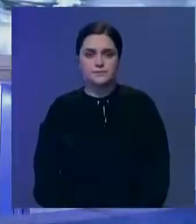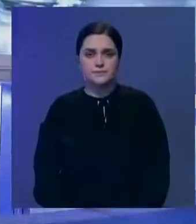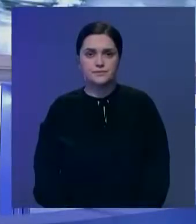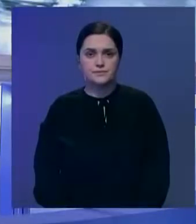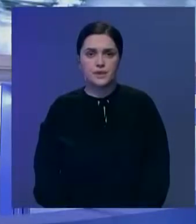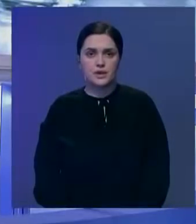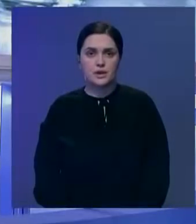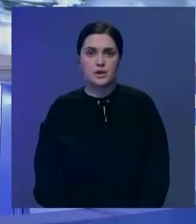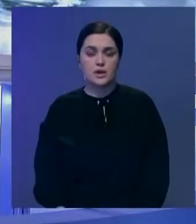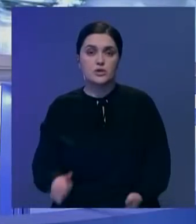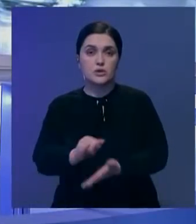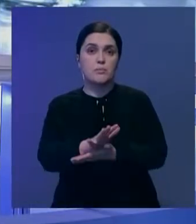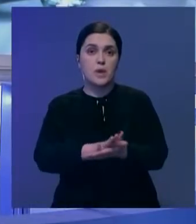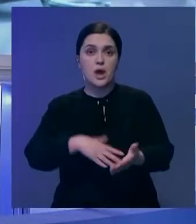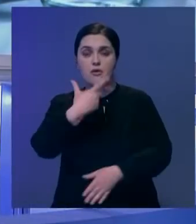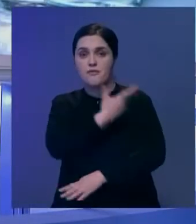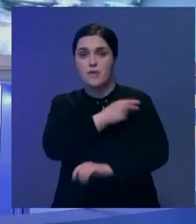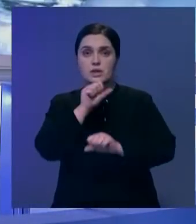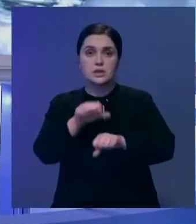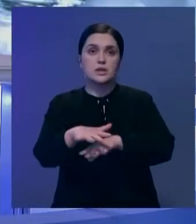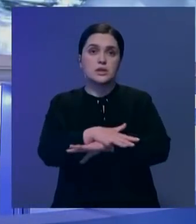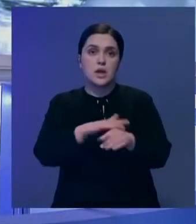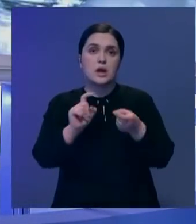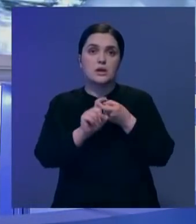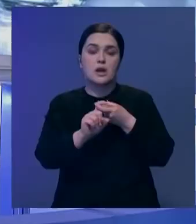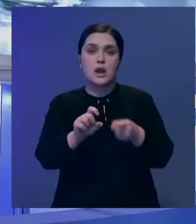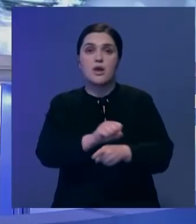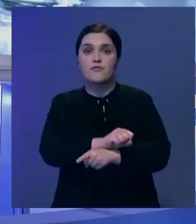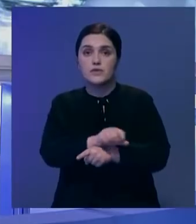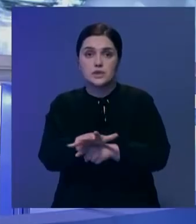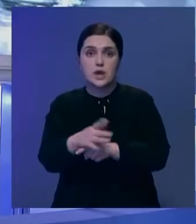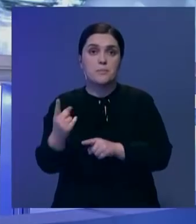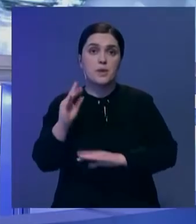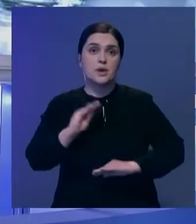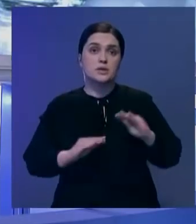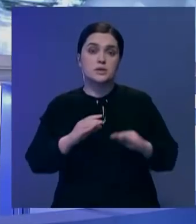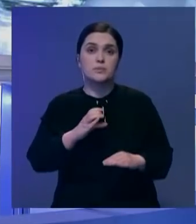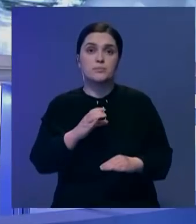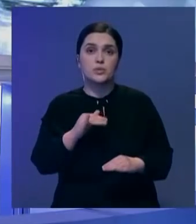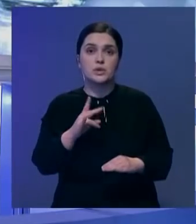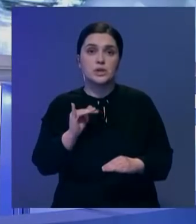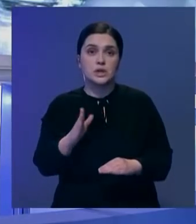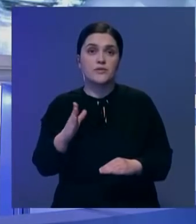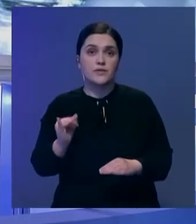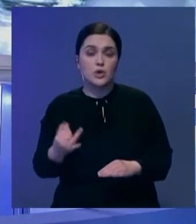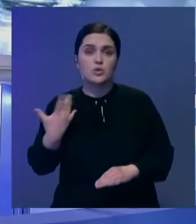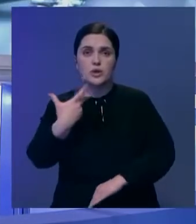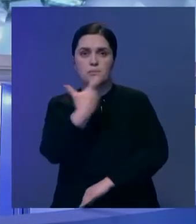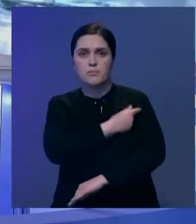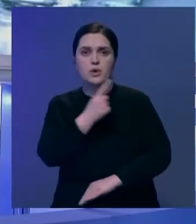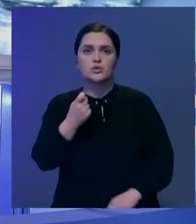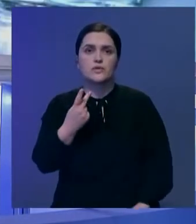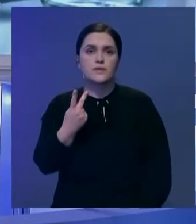Тем временем в стране продолжается вакцинация населения против коронавируса. Первым компонентом препарата «Спутник Ви» уже привились почти 123